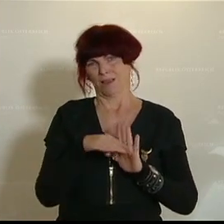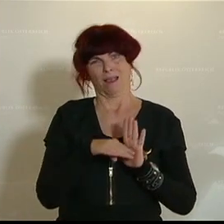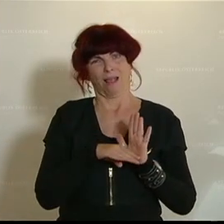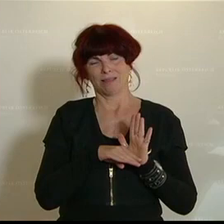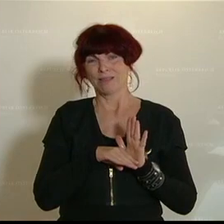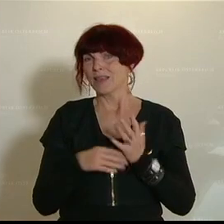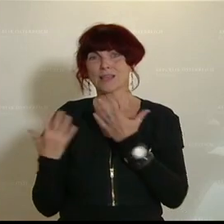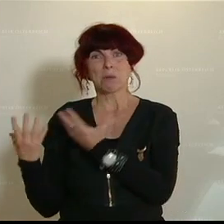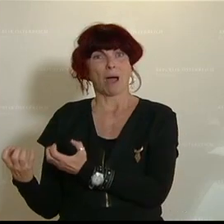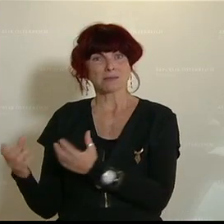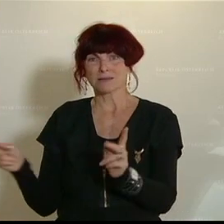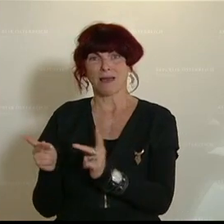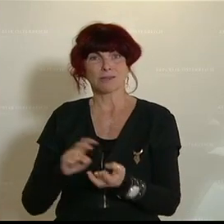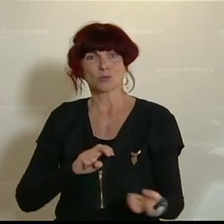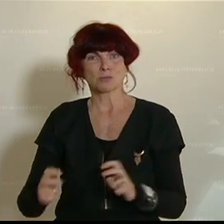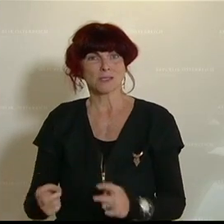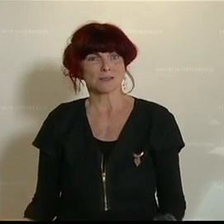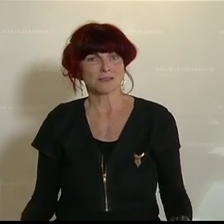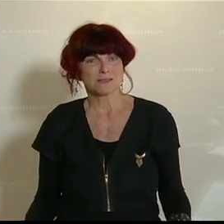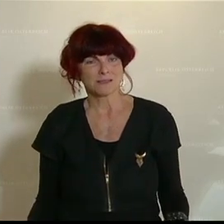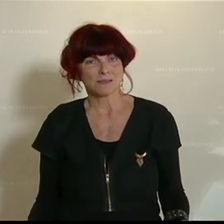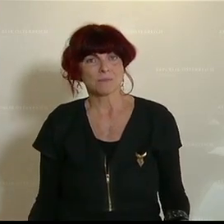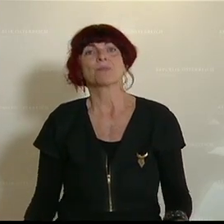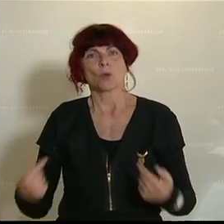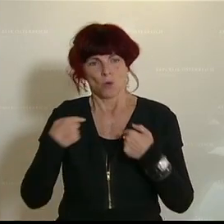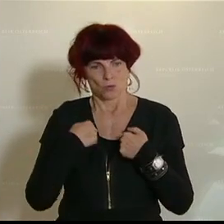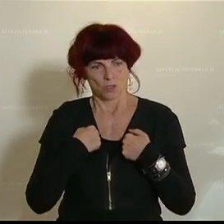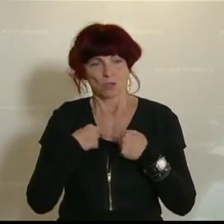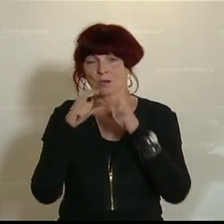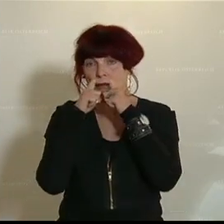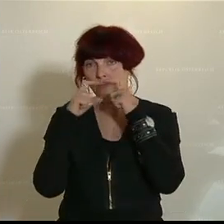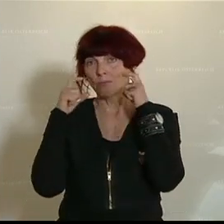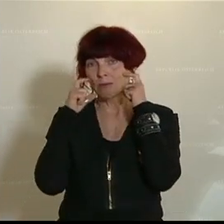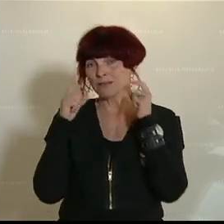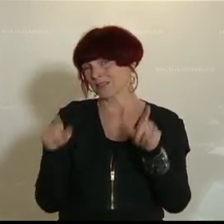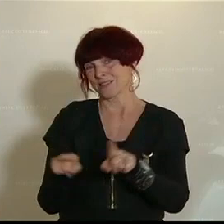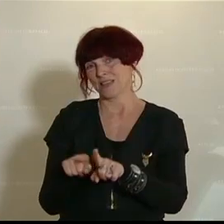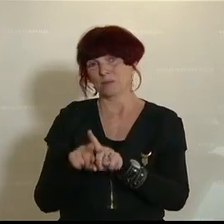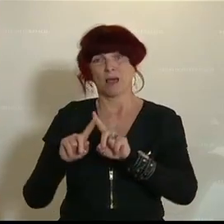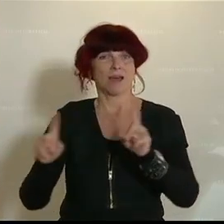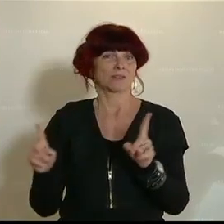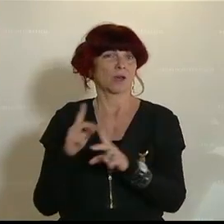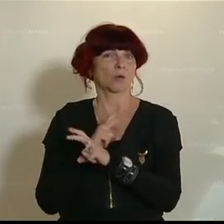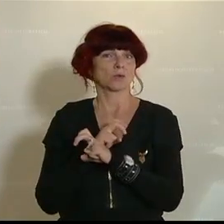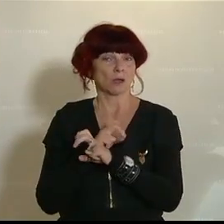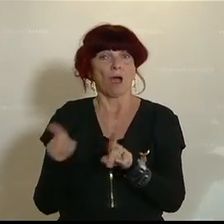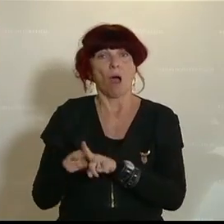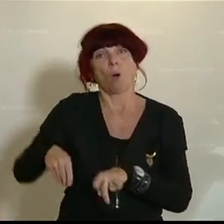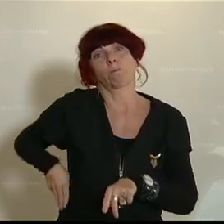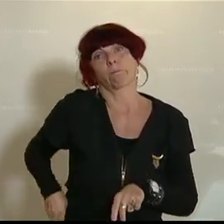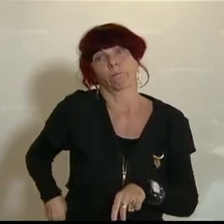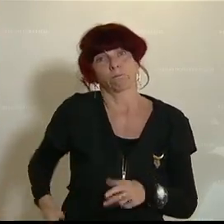Praxis nicht umsetzbar sind. Und ich habe so eine Maske, wie viele andere Österreicher auch, auch eingesteckt.